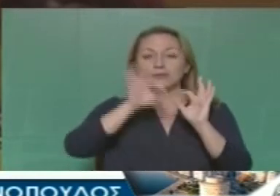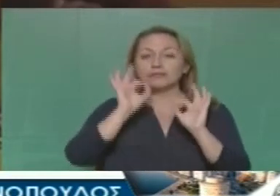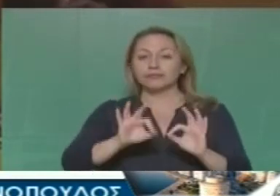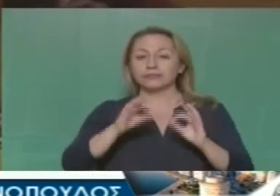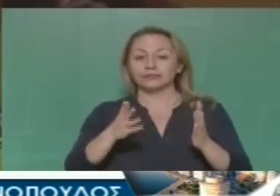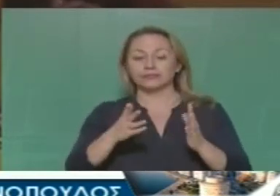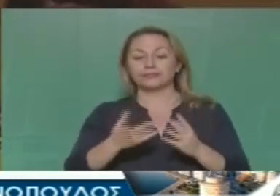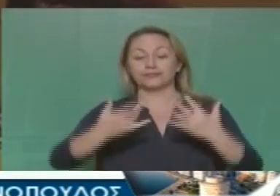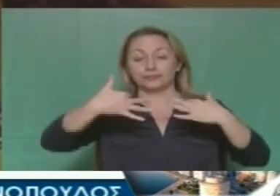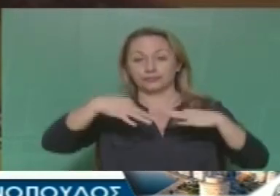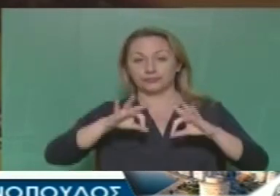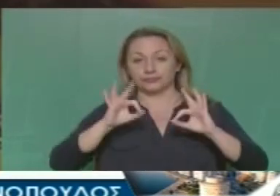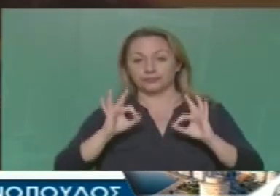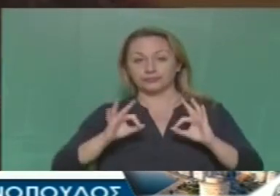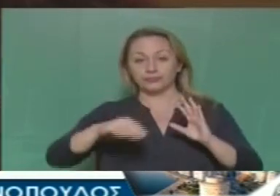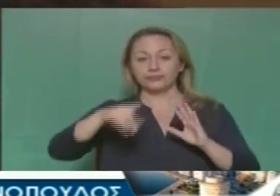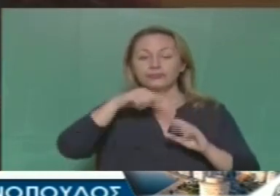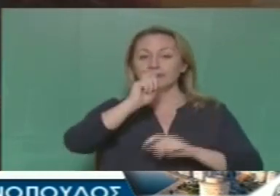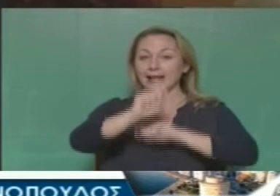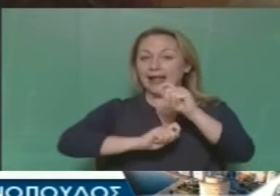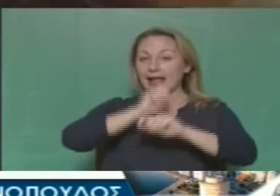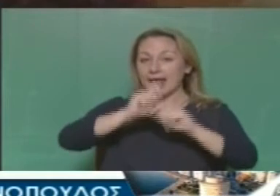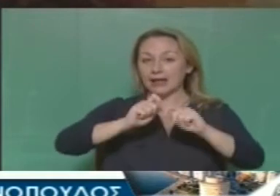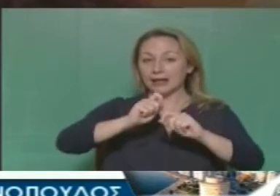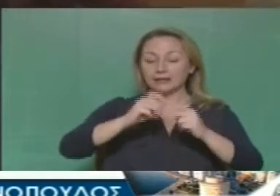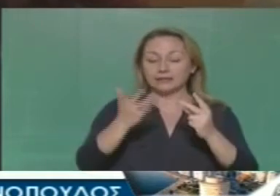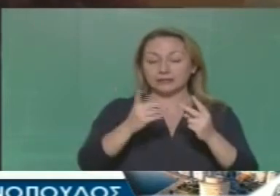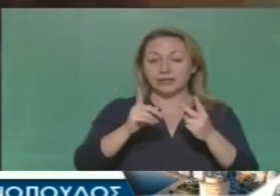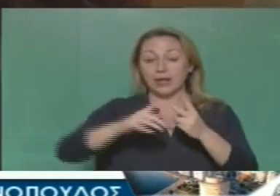Πρώτα απ' όλα ποια έργα, σε ποιες περιοχές,